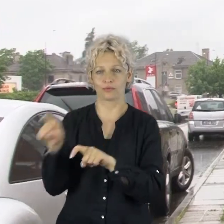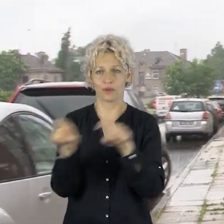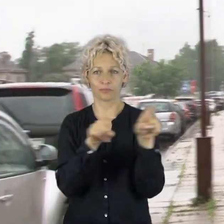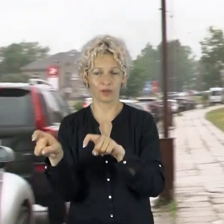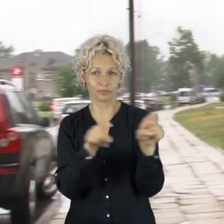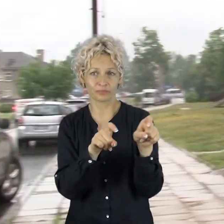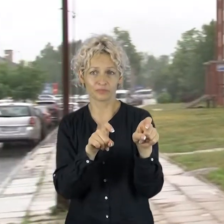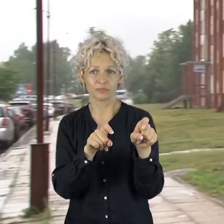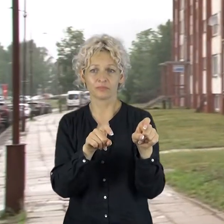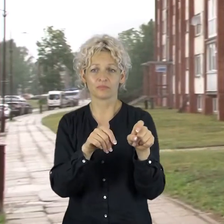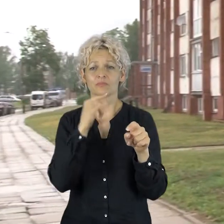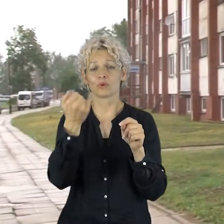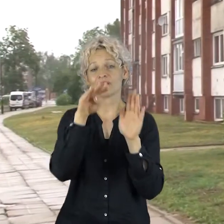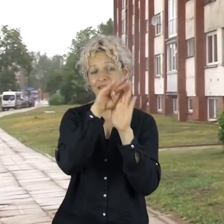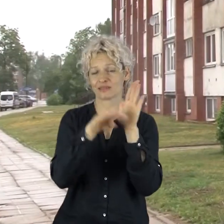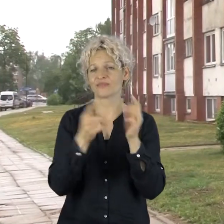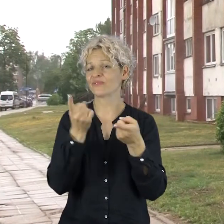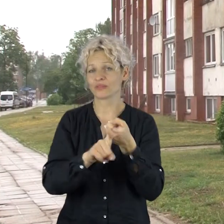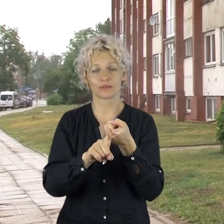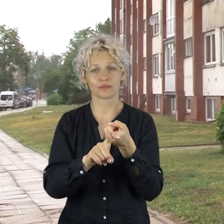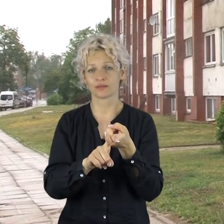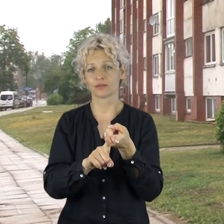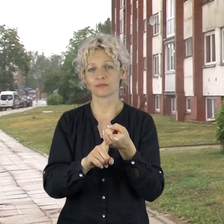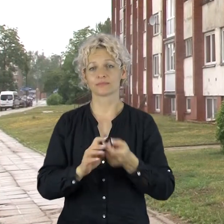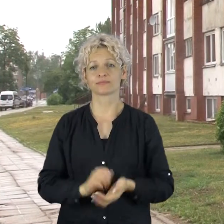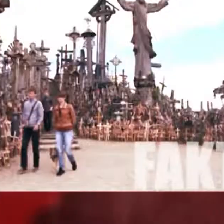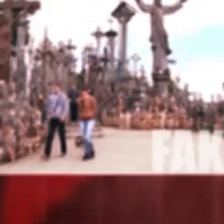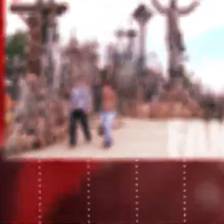socialinių reikmių projektas, atitinkantis teisės aktus.